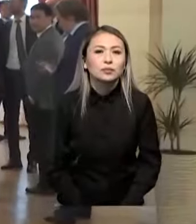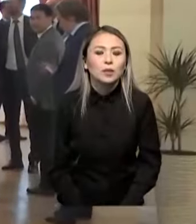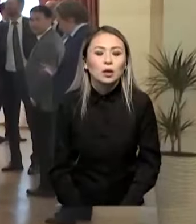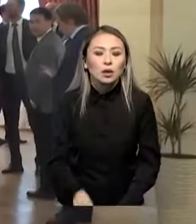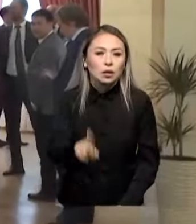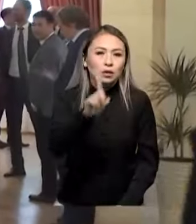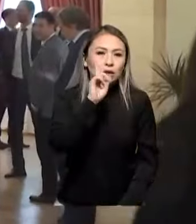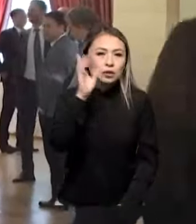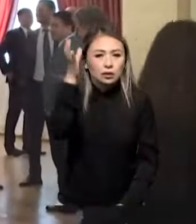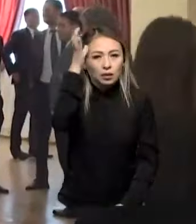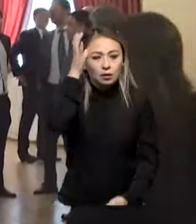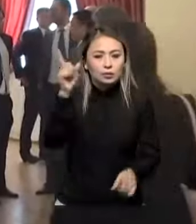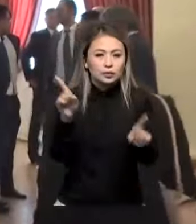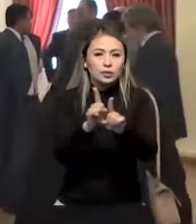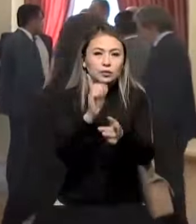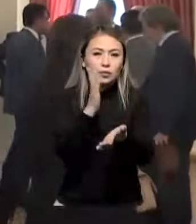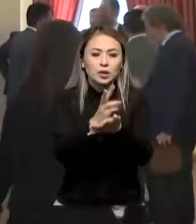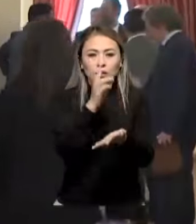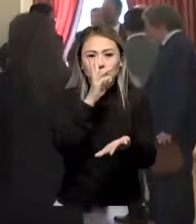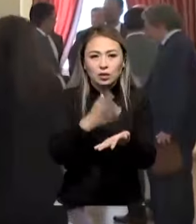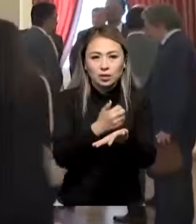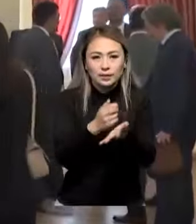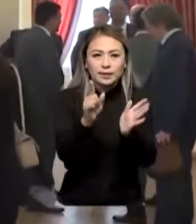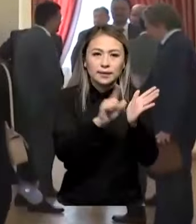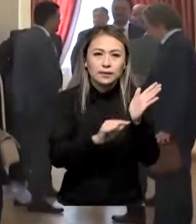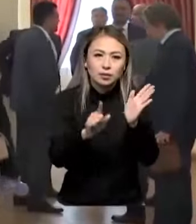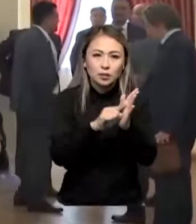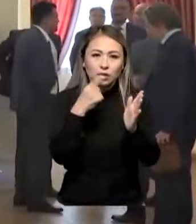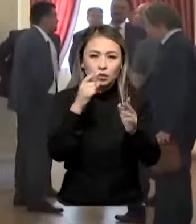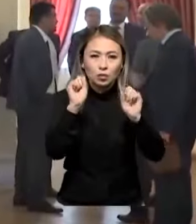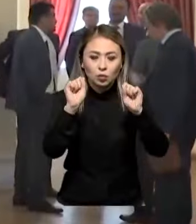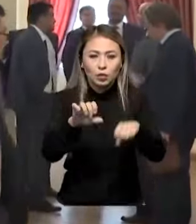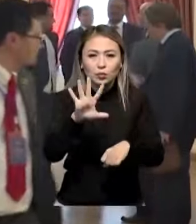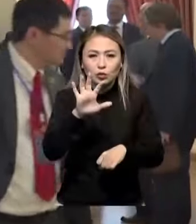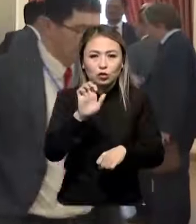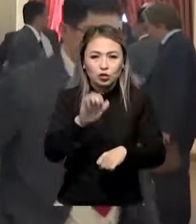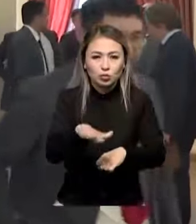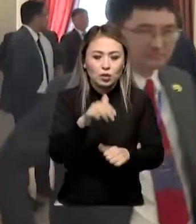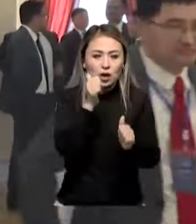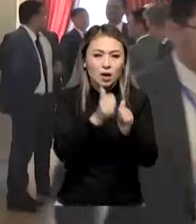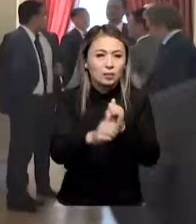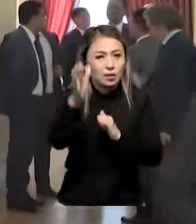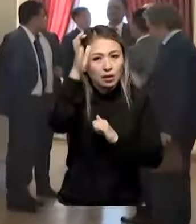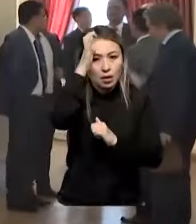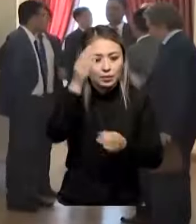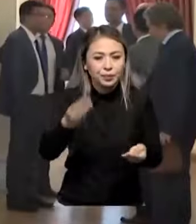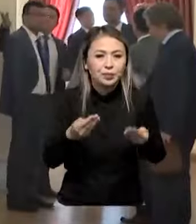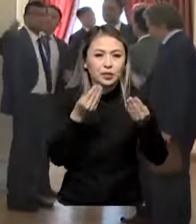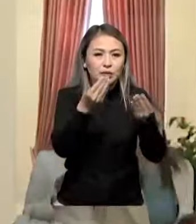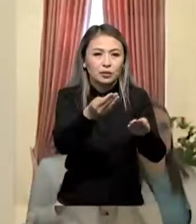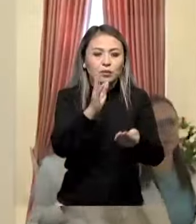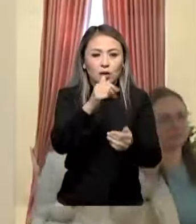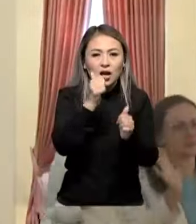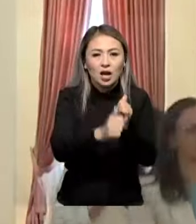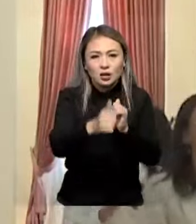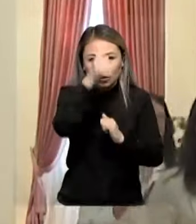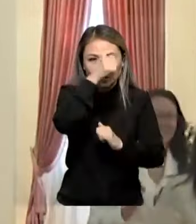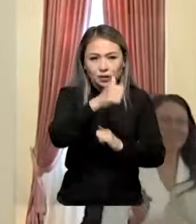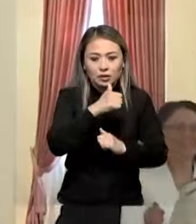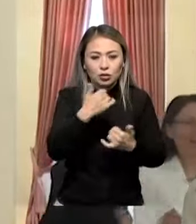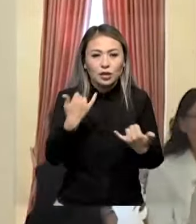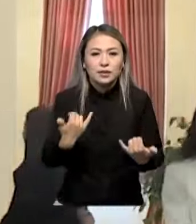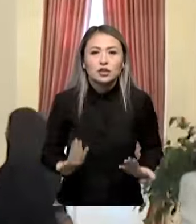бар, онында жанағы жалақысы, стипендиясы деп айтсақ болады. 500 млн тенге әрбір қалымға берілетін ай сайын қалатын қазіргі